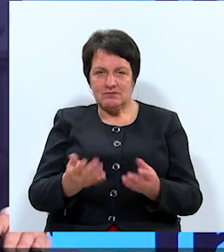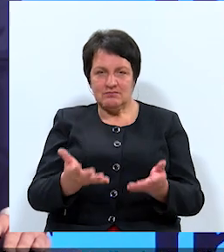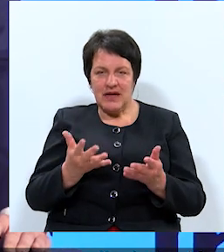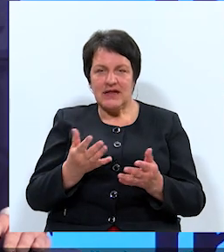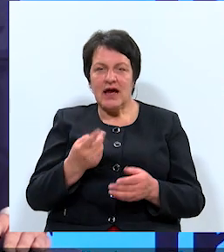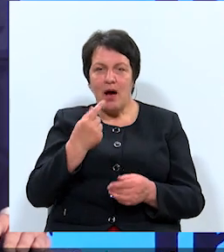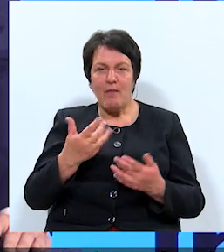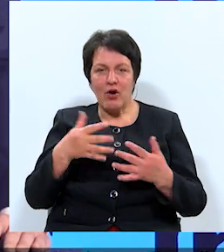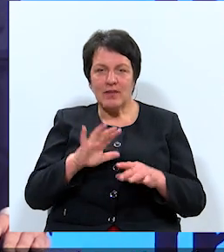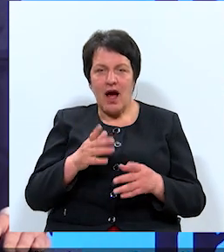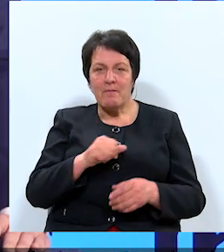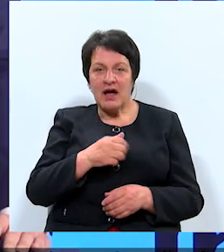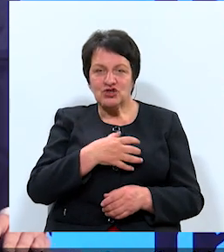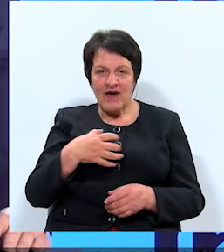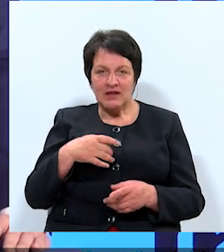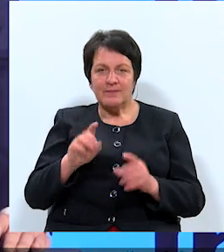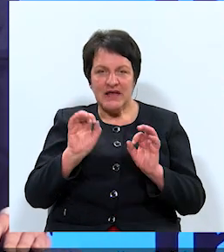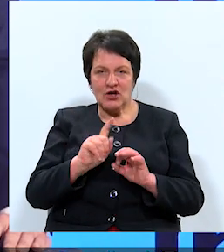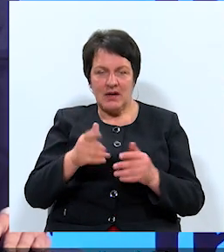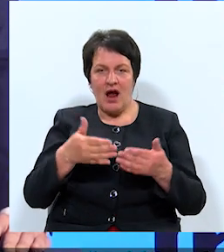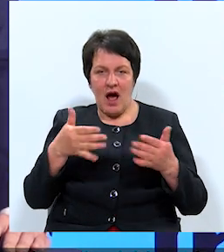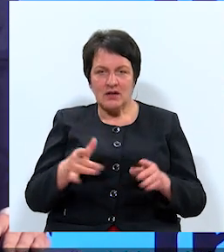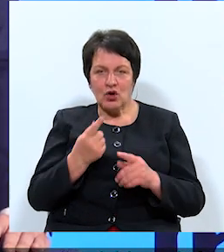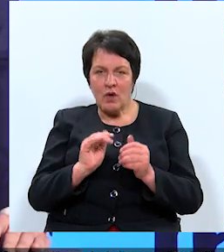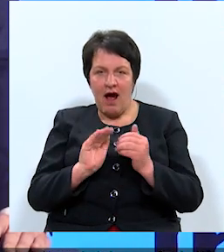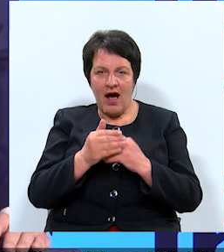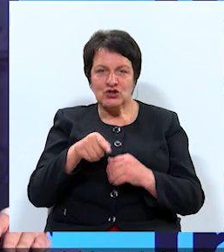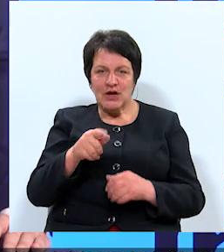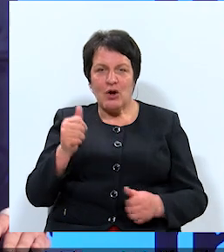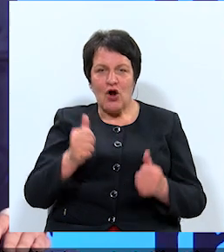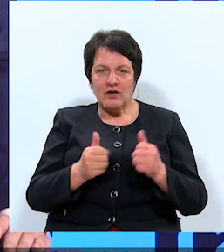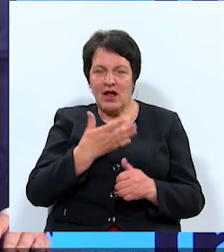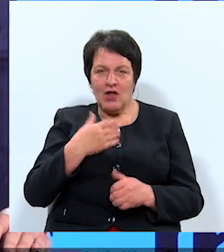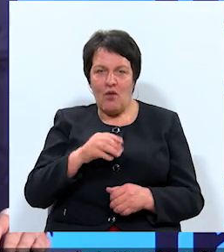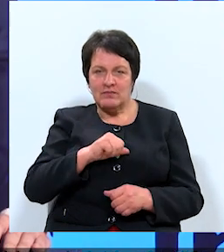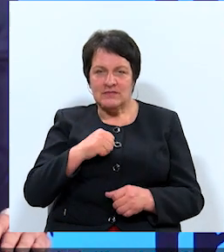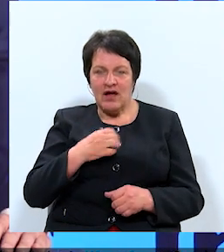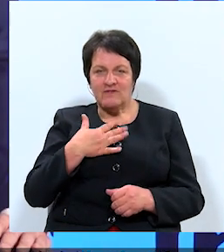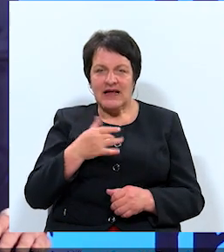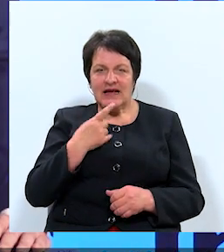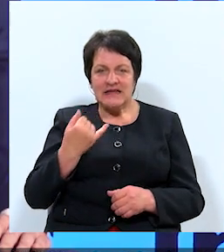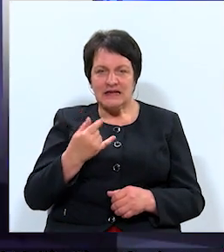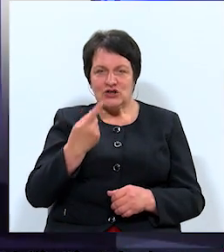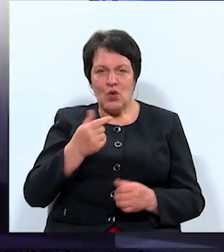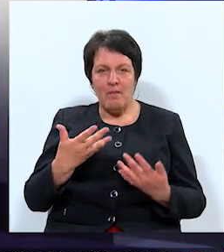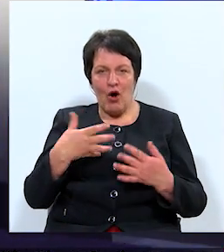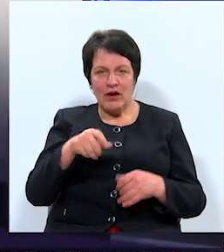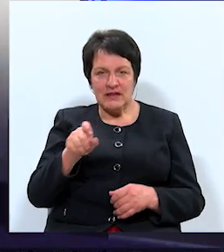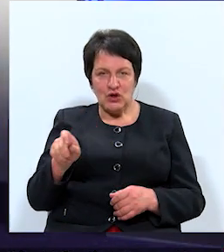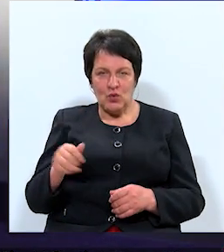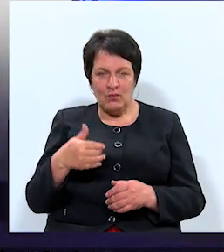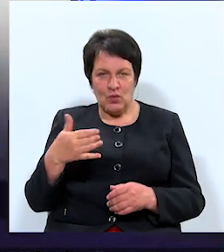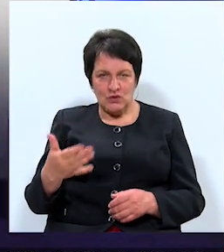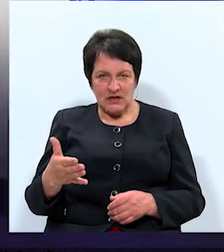pašvaldība tiešām ir atklāta, un aiz šiem konkursiem nestāv sautīgas intereses no politika puses. Jo,